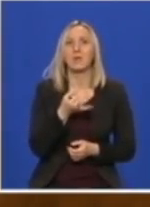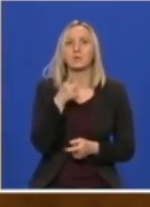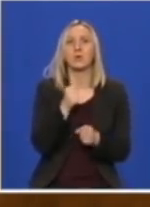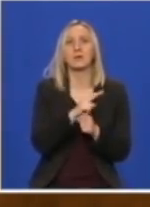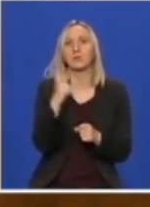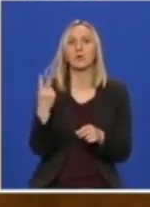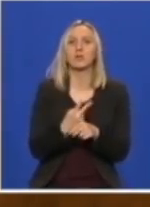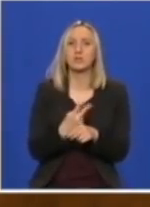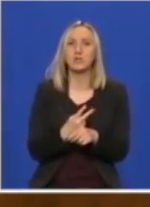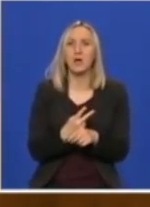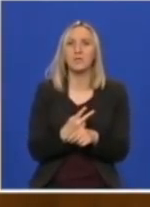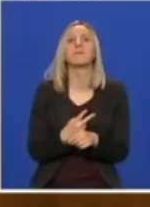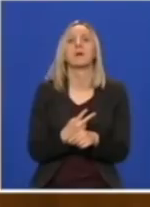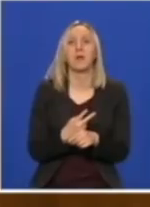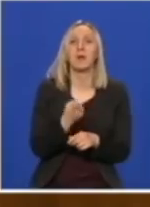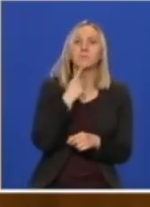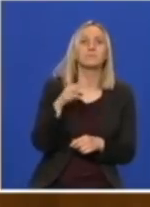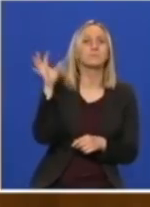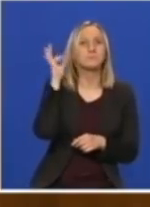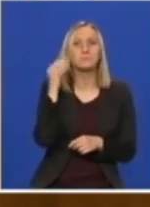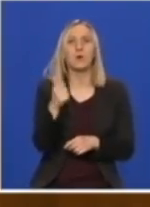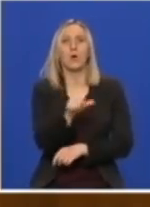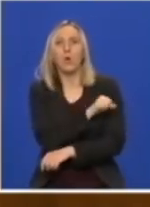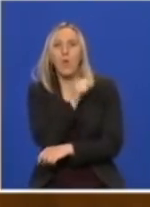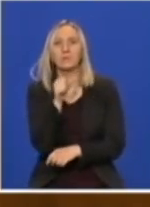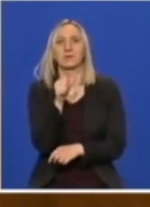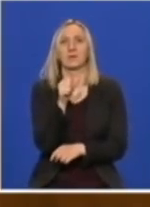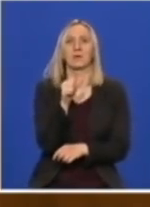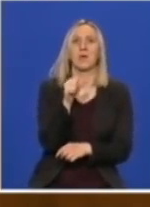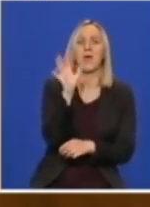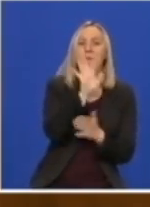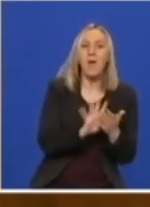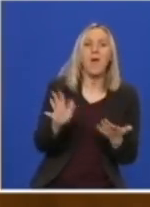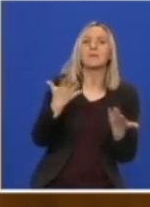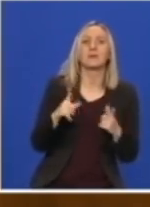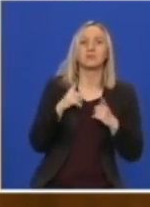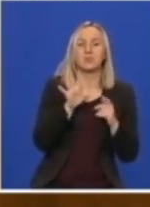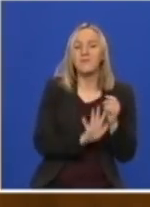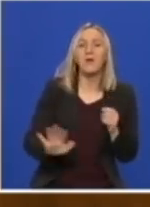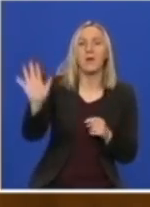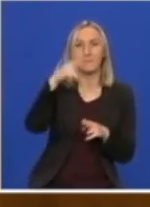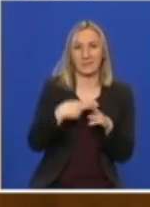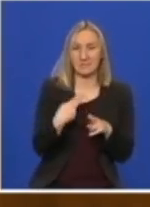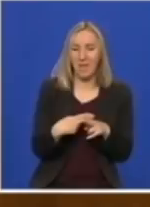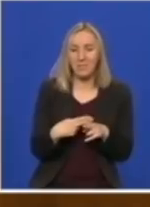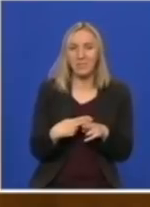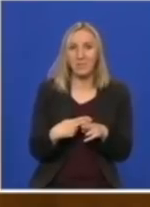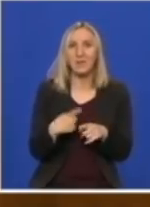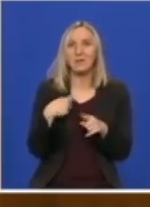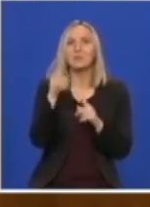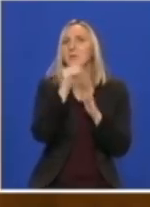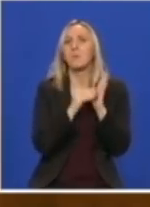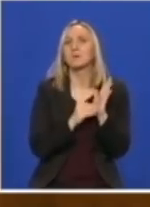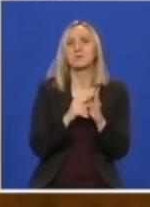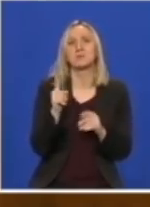zemlje, da objavite polnu starostnu strukturu i geografskih raspore pacijenata za celu Srbiju, s obzirom da ti podaci ne